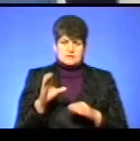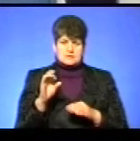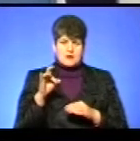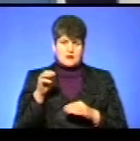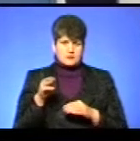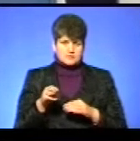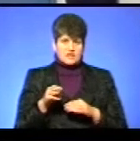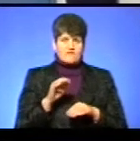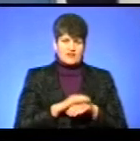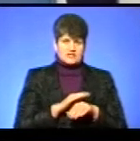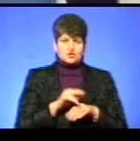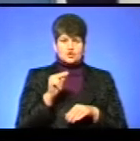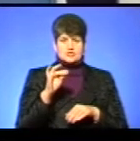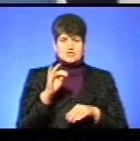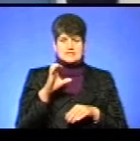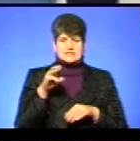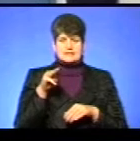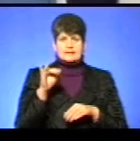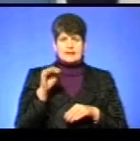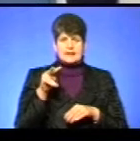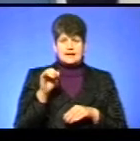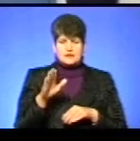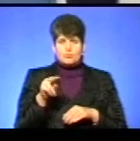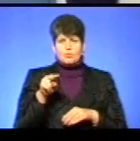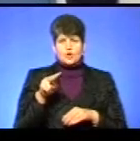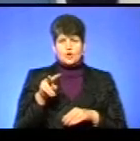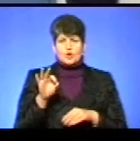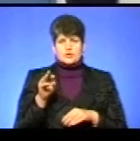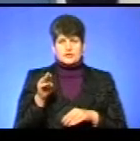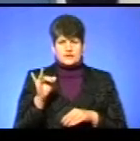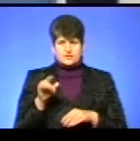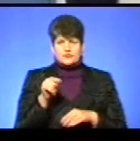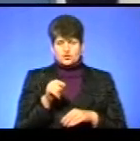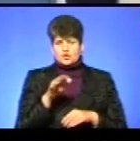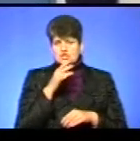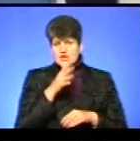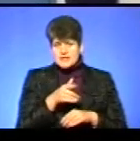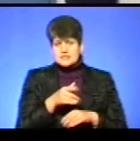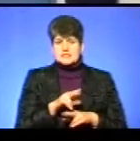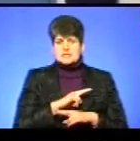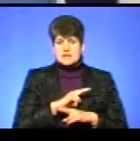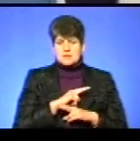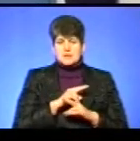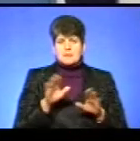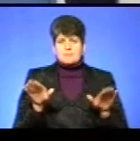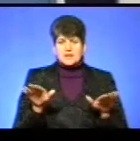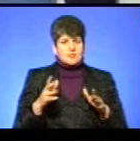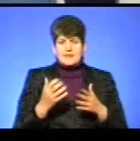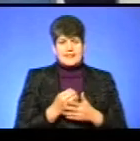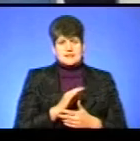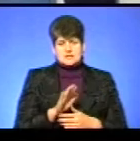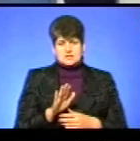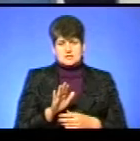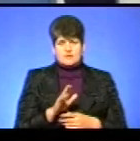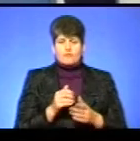фактично чистилів Плотича. На той час загиблих тахів ми не знаходили.